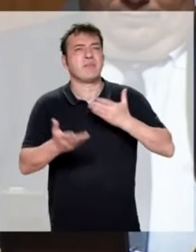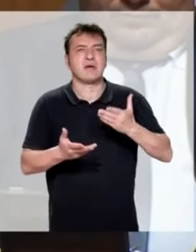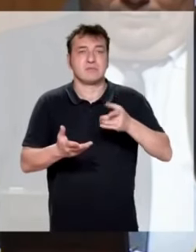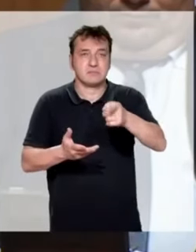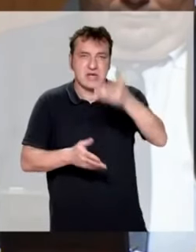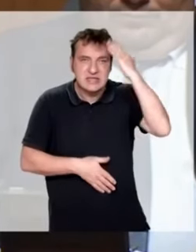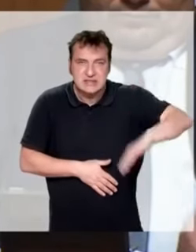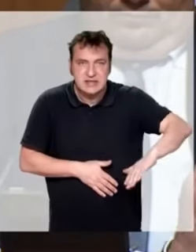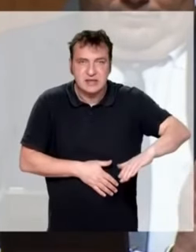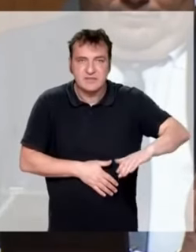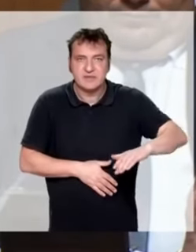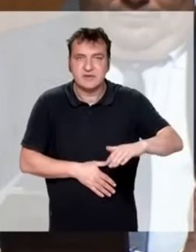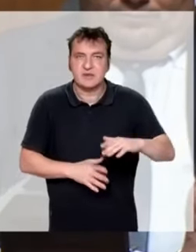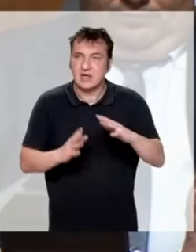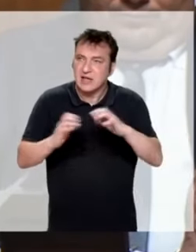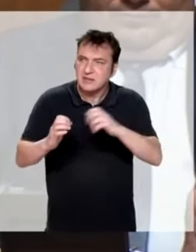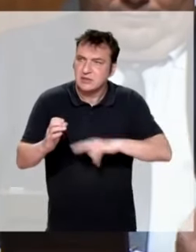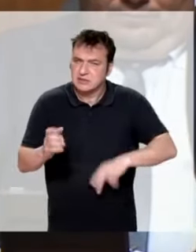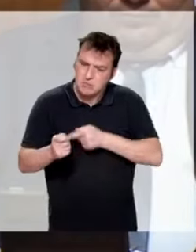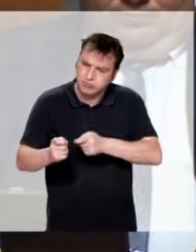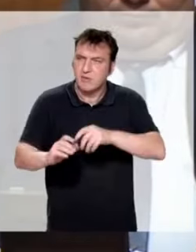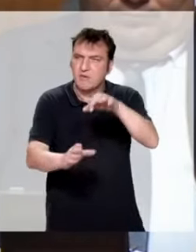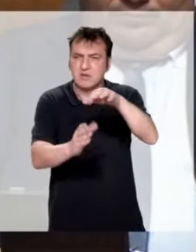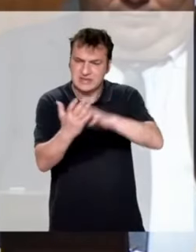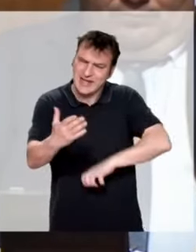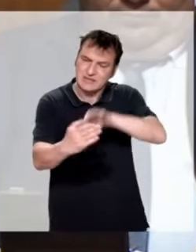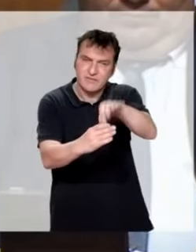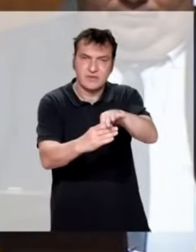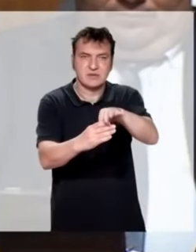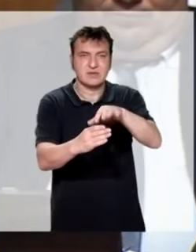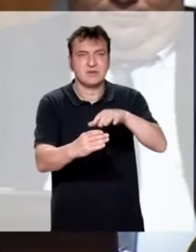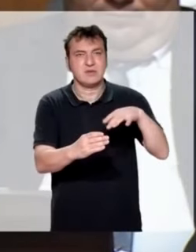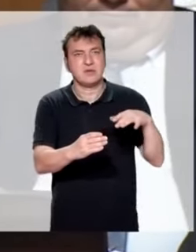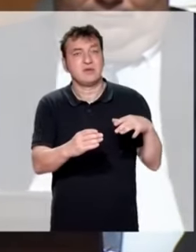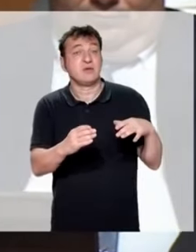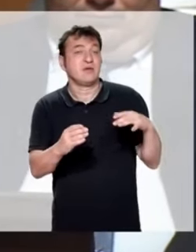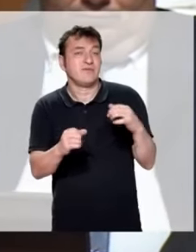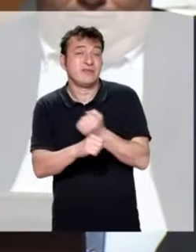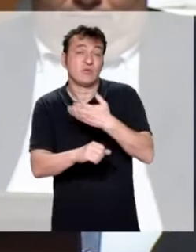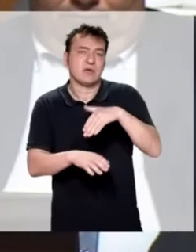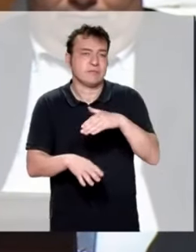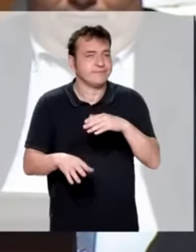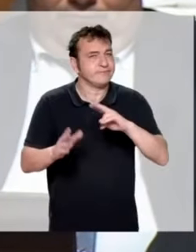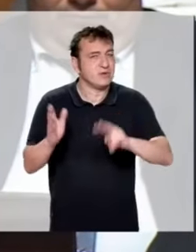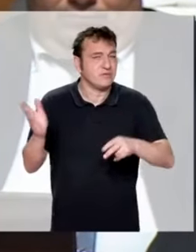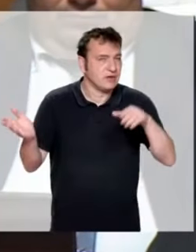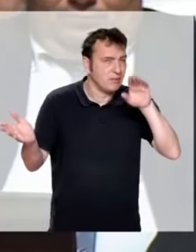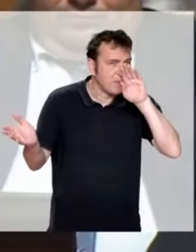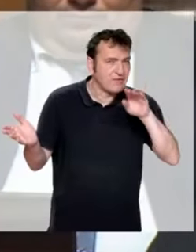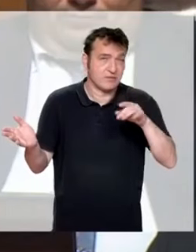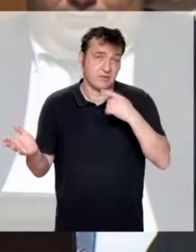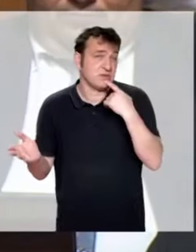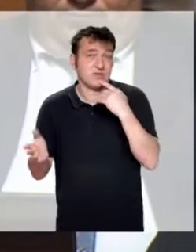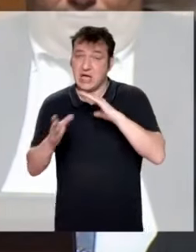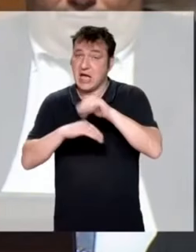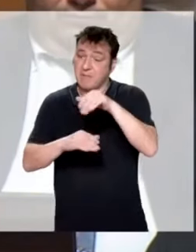qu'en poussant l'Assemblée nationale au vote du texte Véritable victoire à la pyrus », vous fermiez la porte au dialogue.